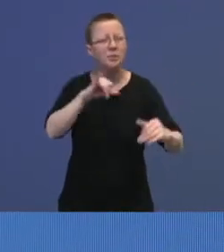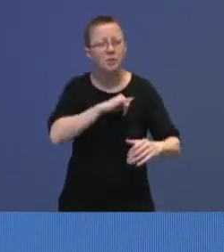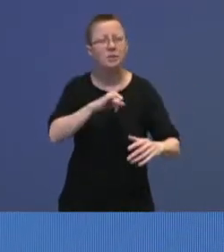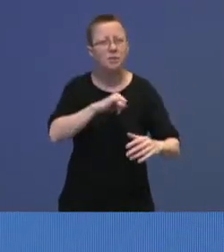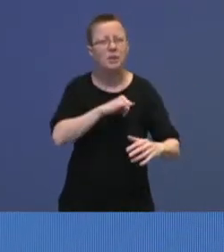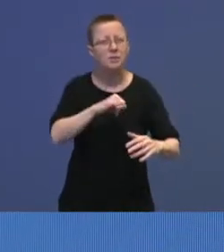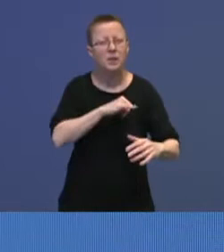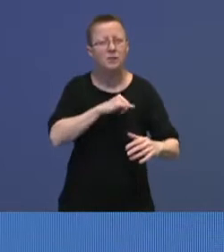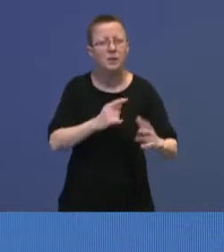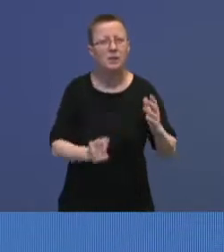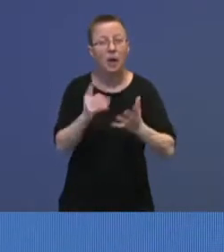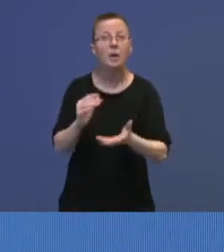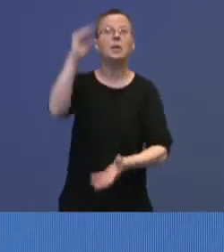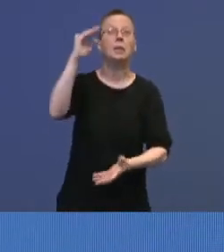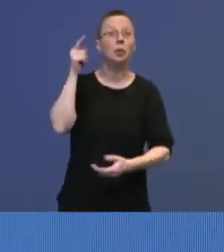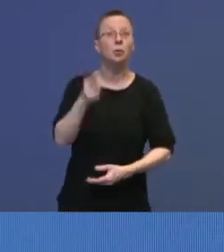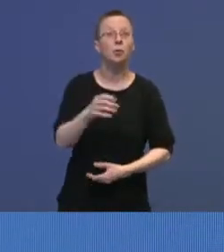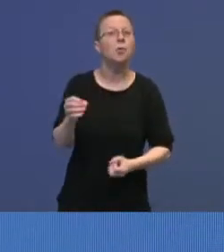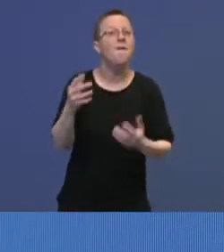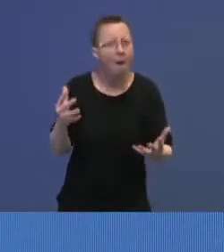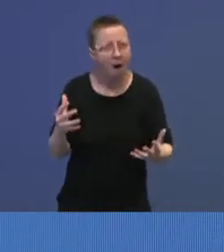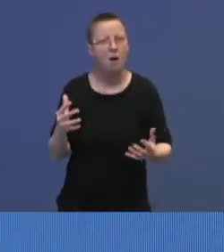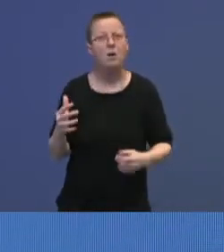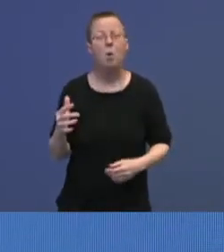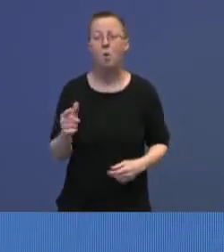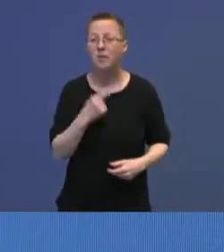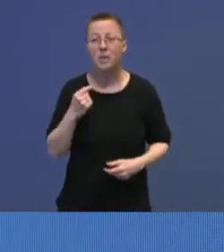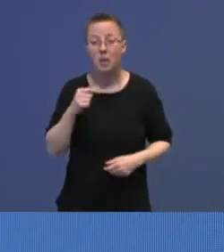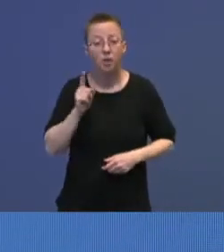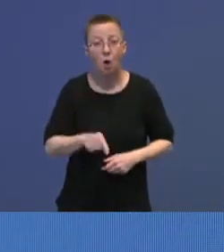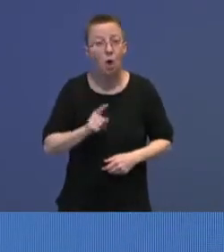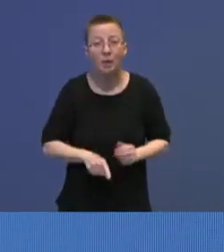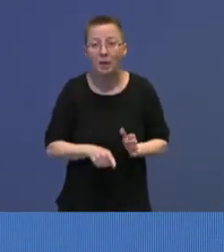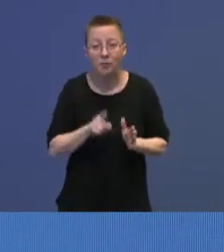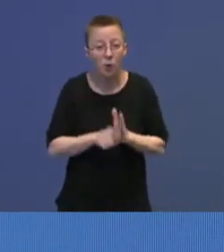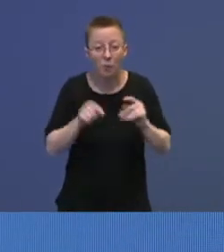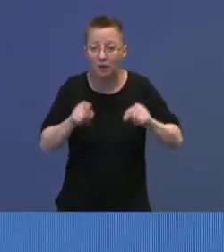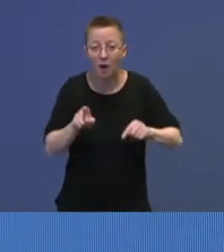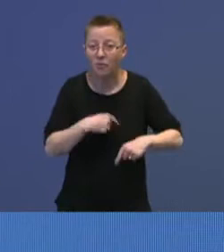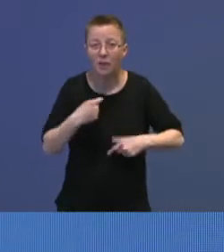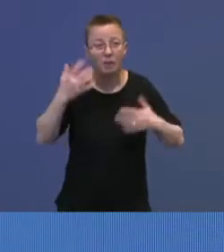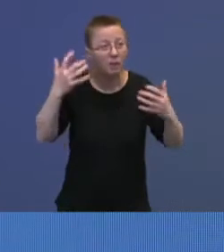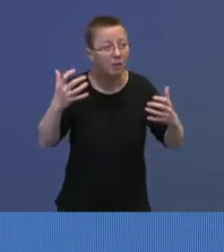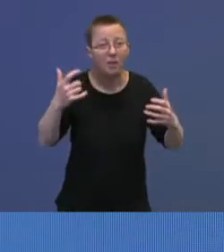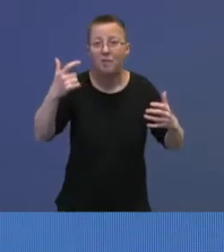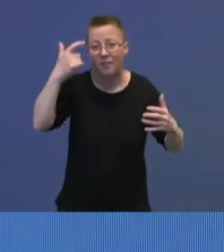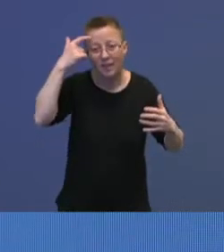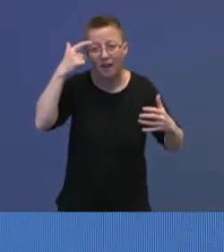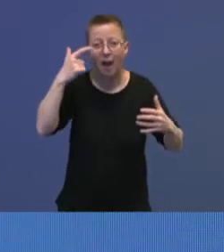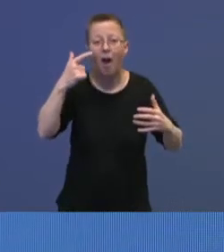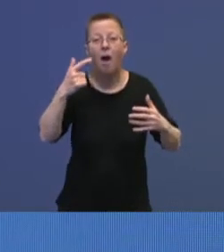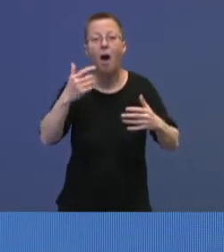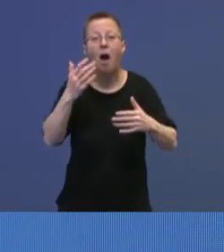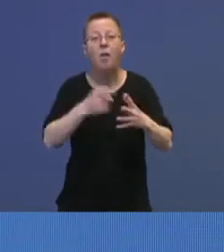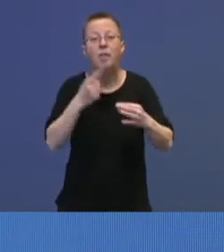noe slik skulle skje. Og vi har ikke i dag sagt at det er et sted som lukker Norge dørene.